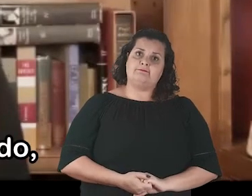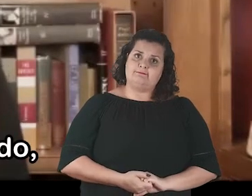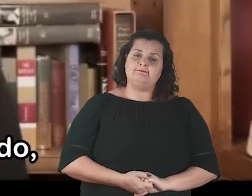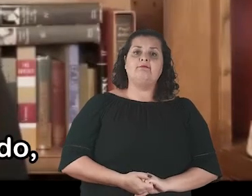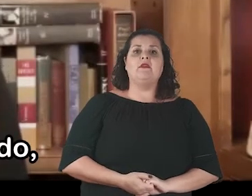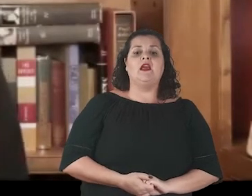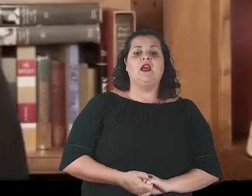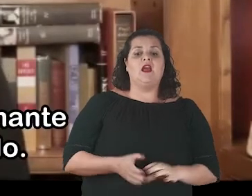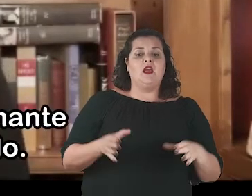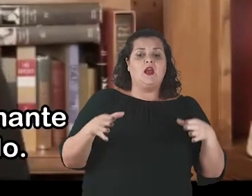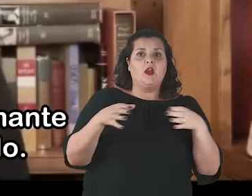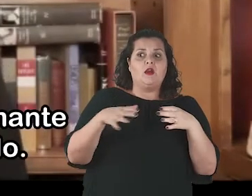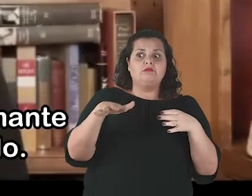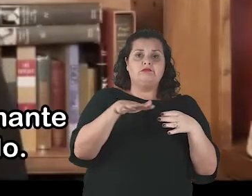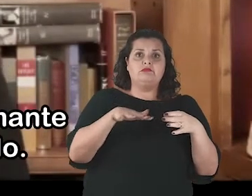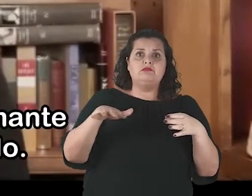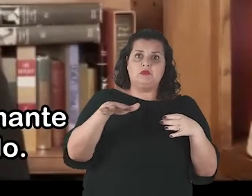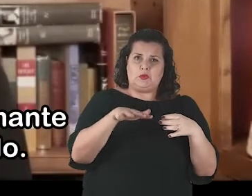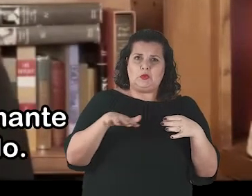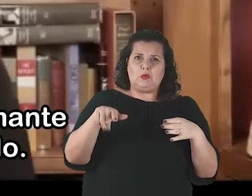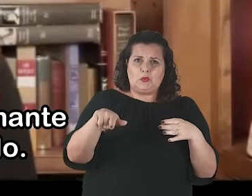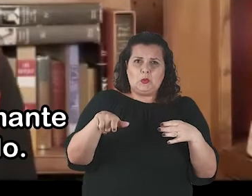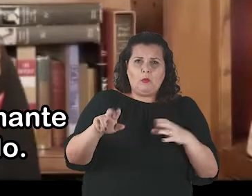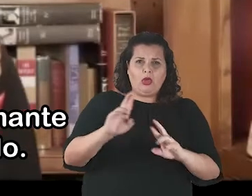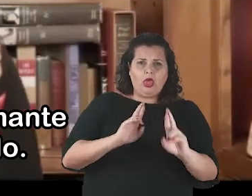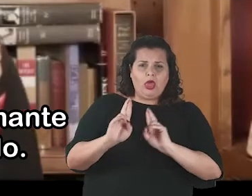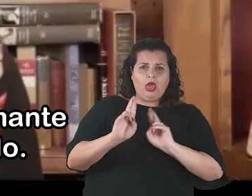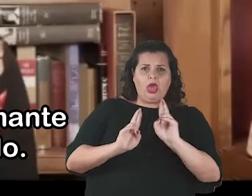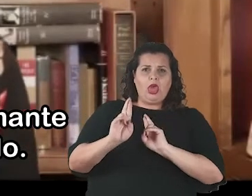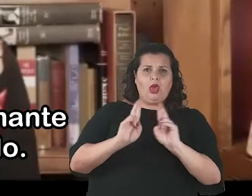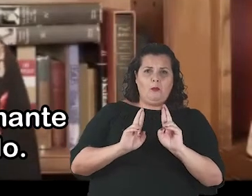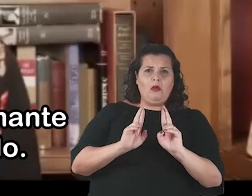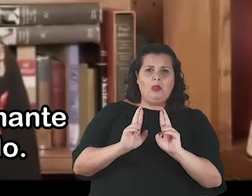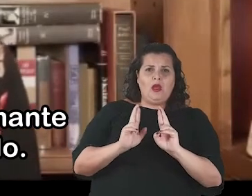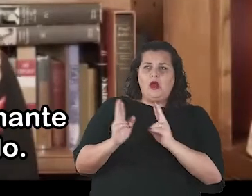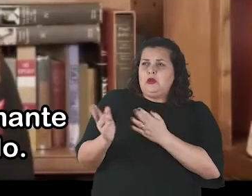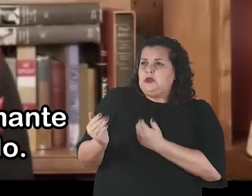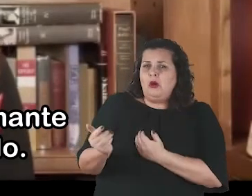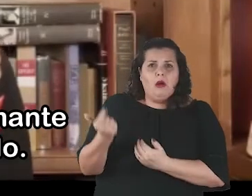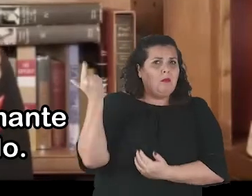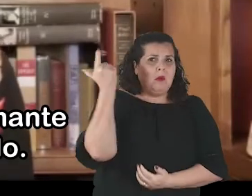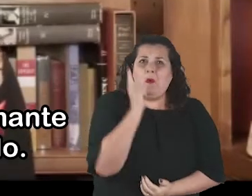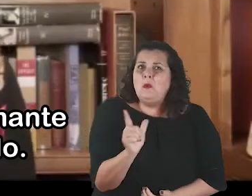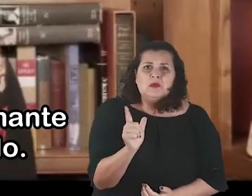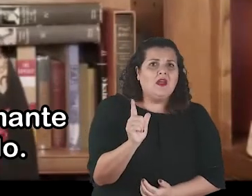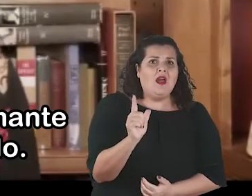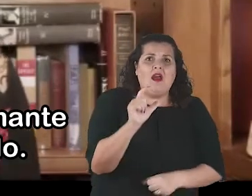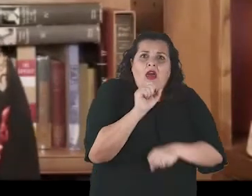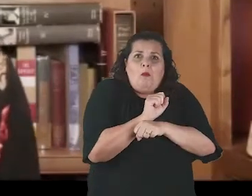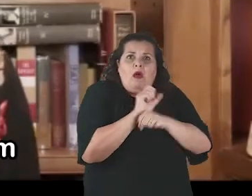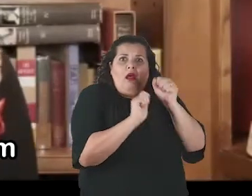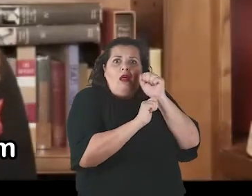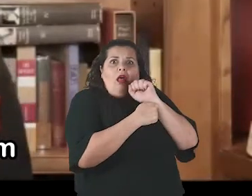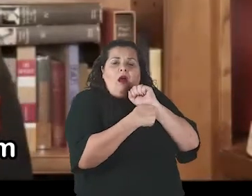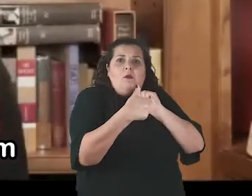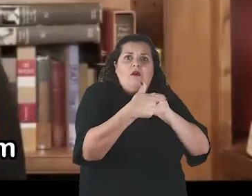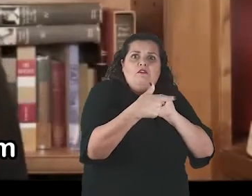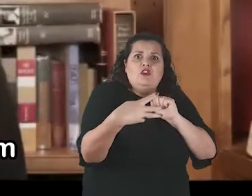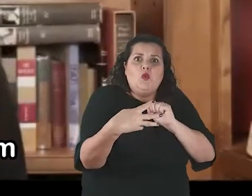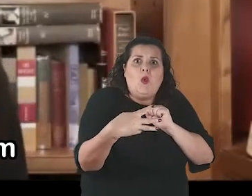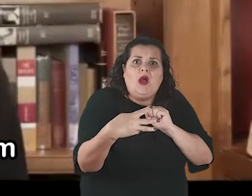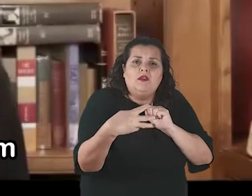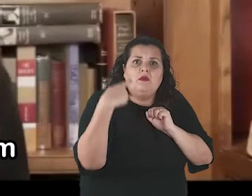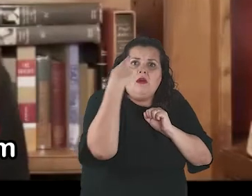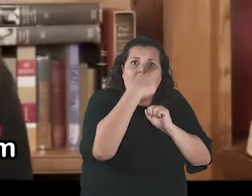coeur that even the study's directors found unsettling, startling. The researchers